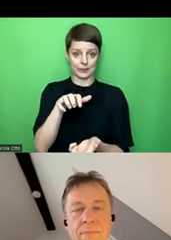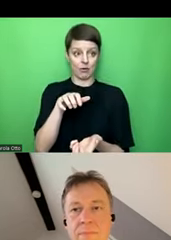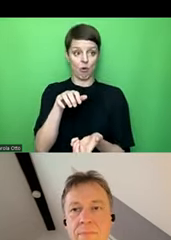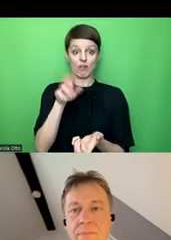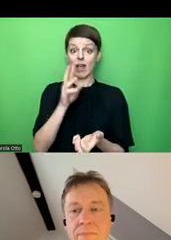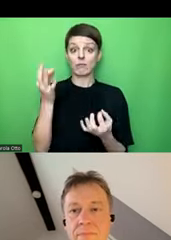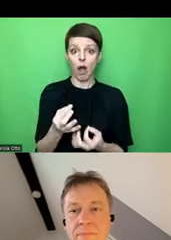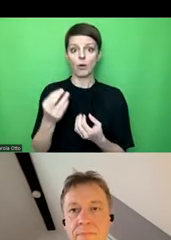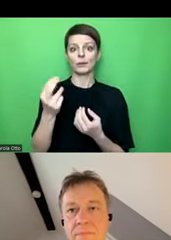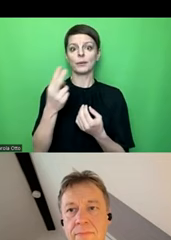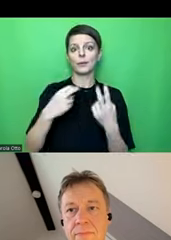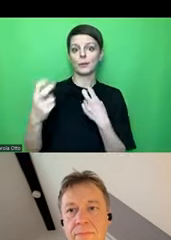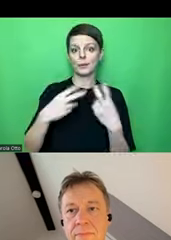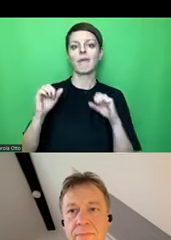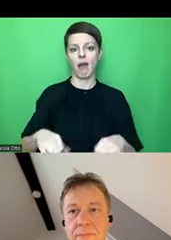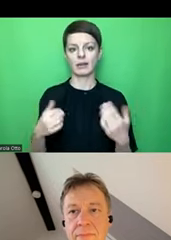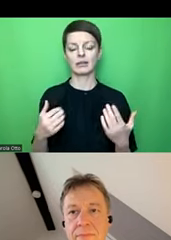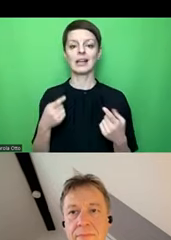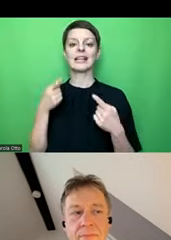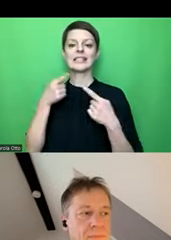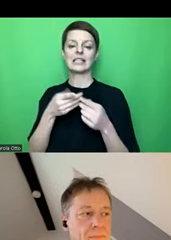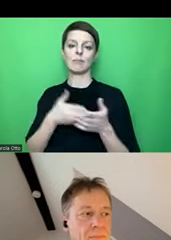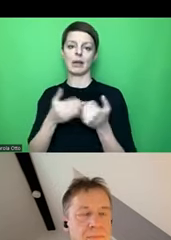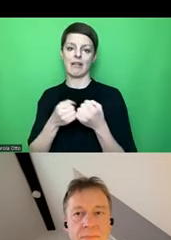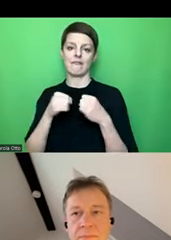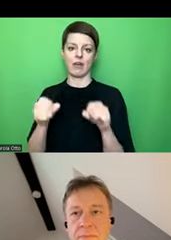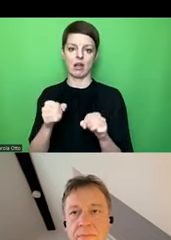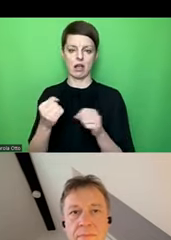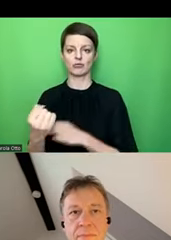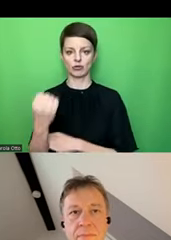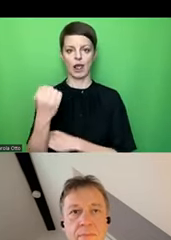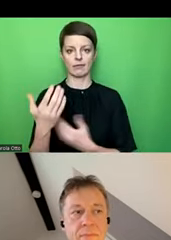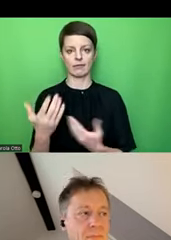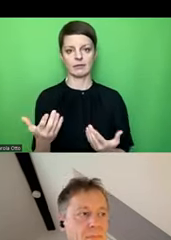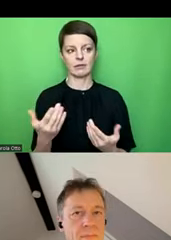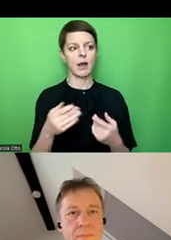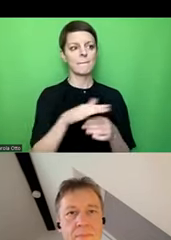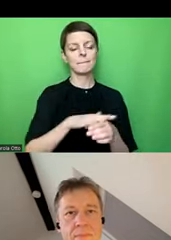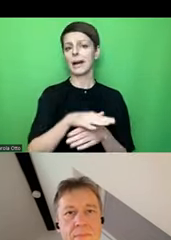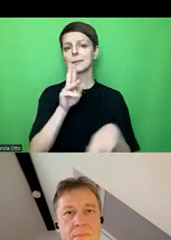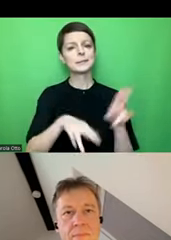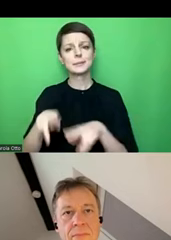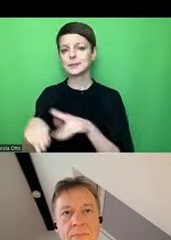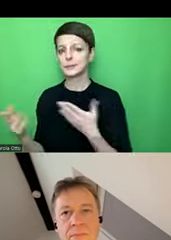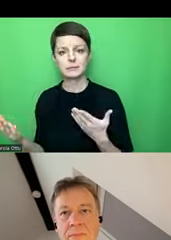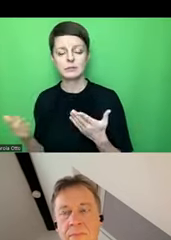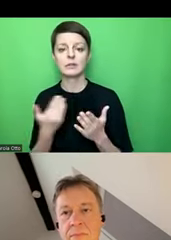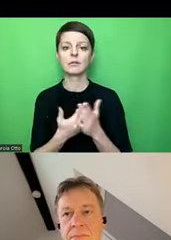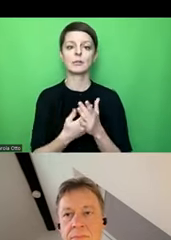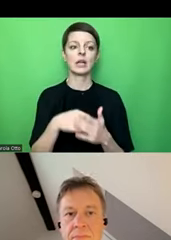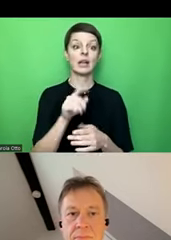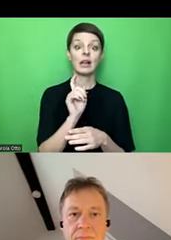zu stellen, um eben Barrierefreiheit zu stärken, in den unterschiedlichsten Bereichen, sowohl beim Thema